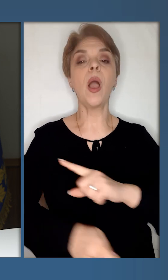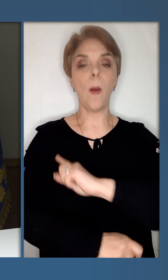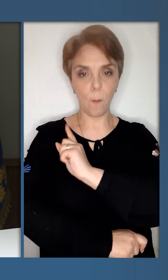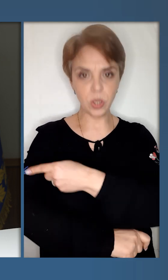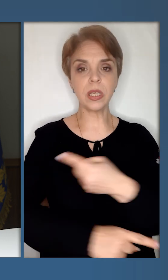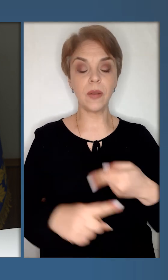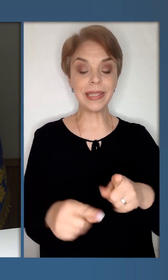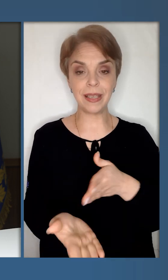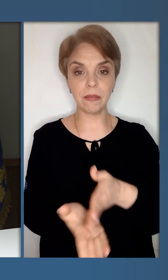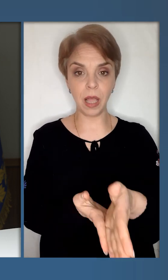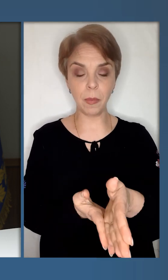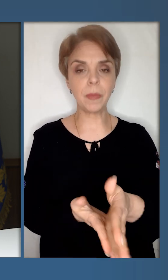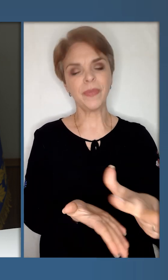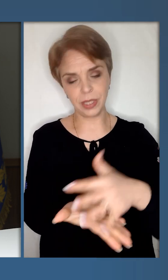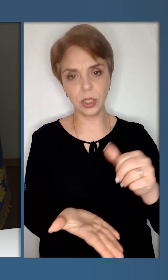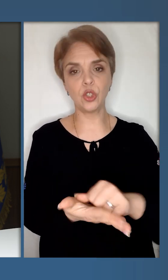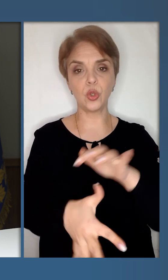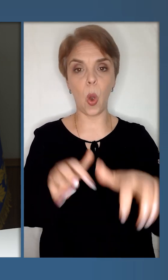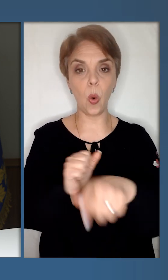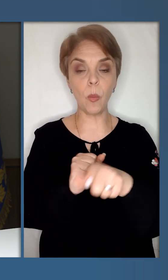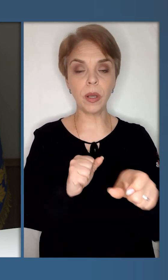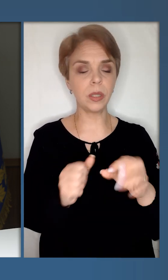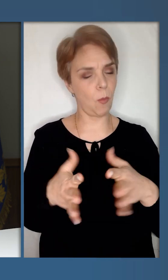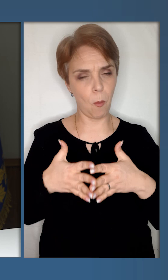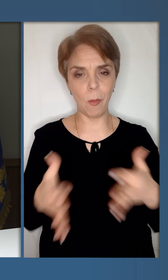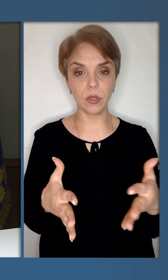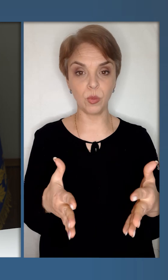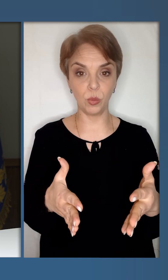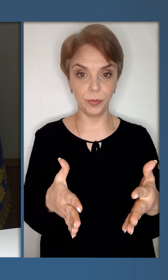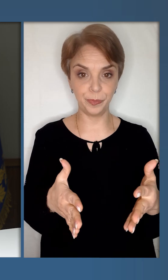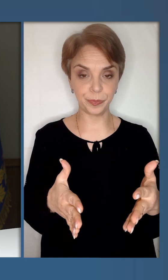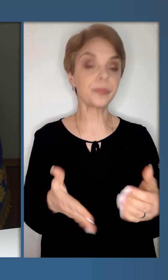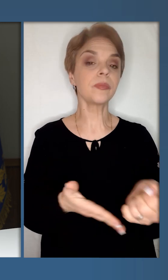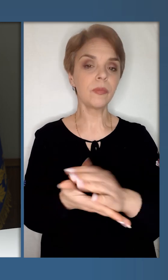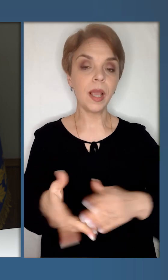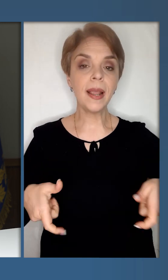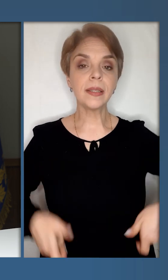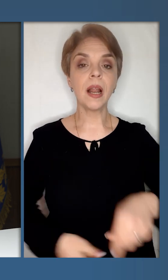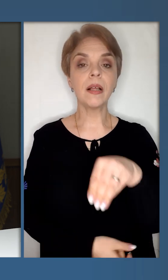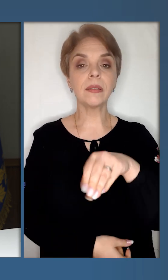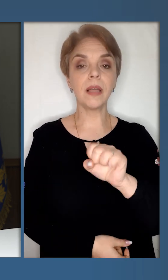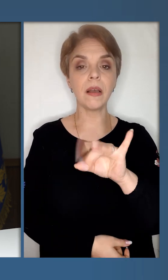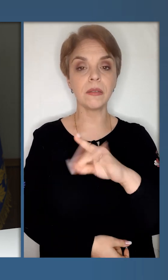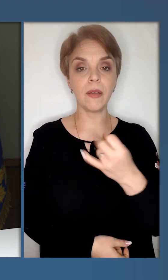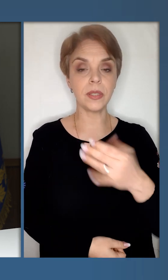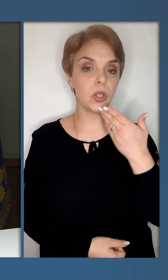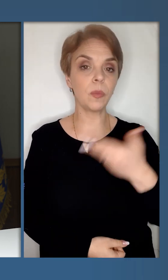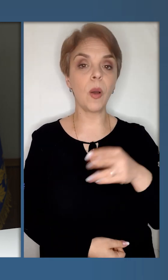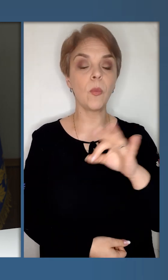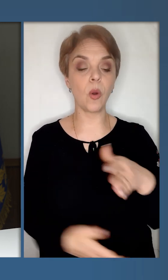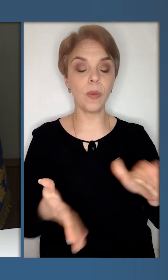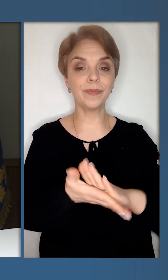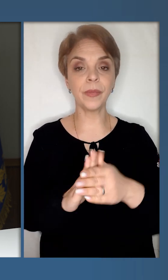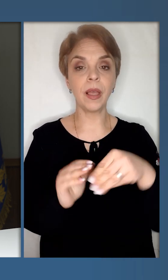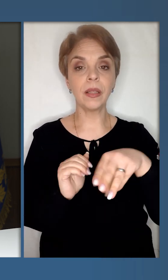посилювати цей напрямок, знищувати окупанта по максимуму. Далі генерал Тарнавський доповідав про